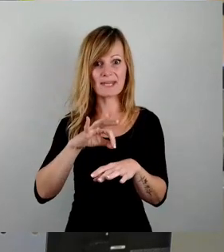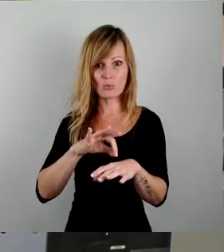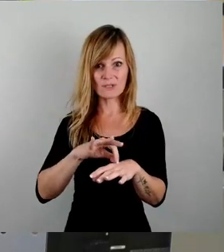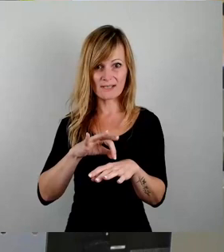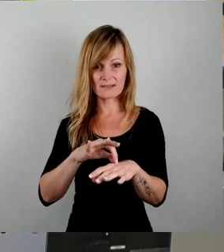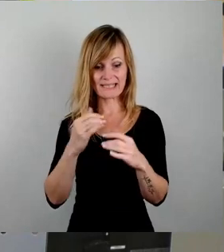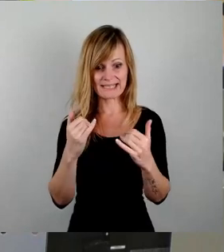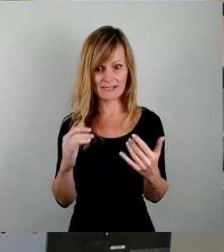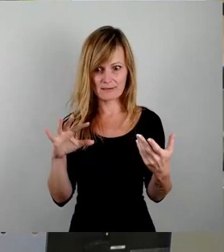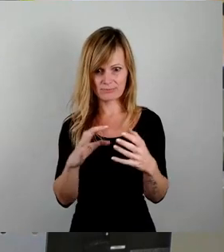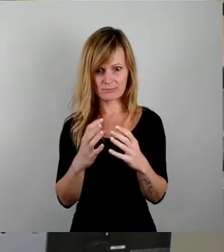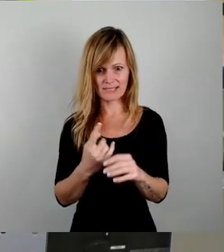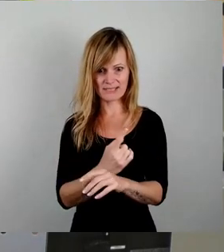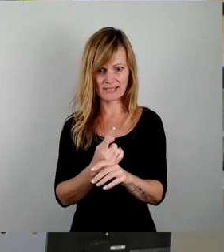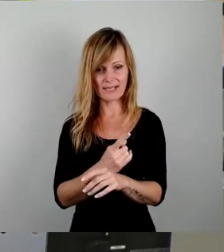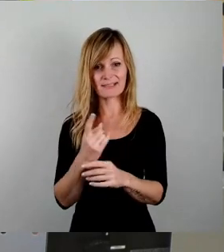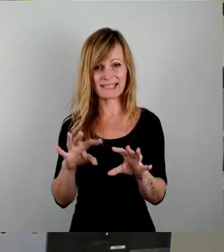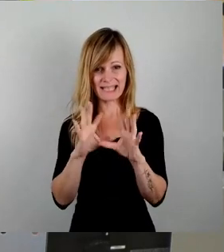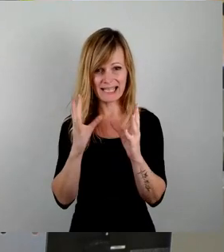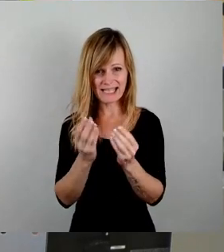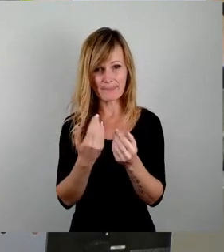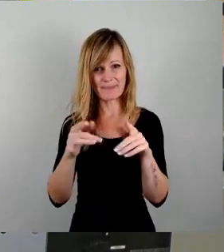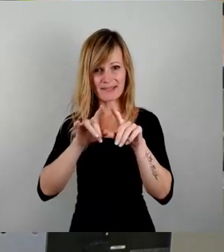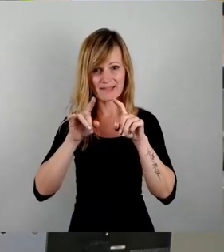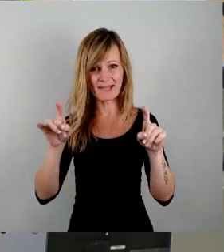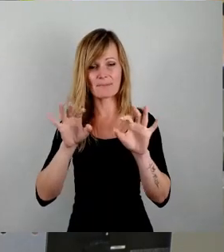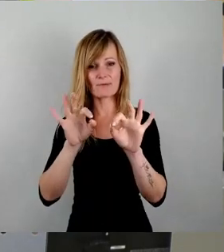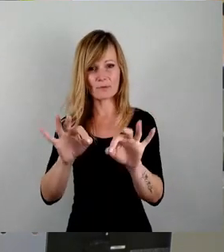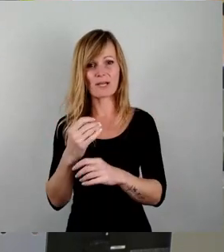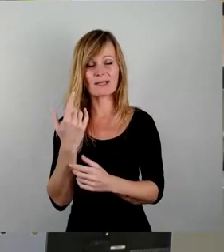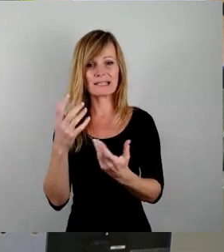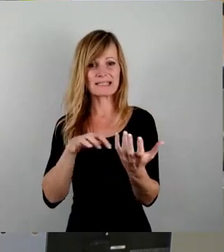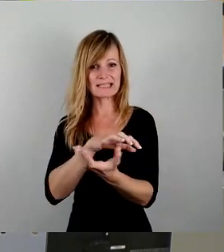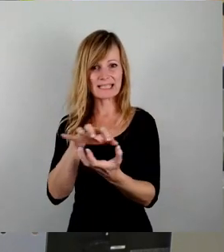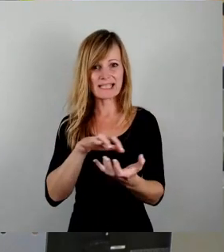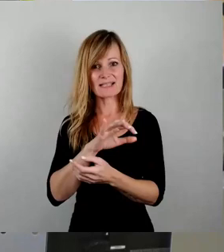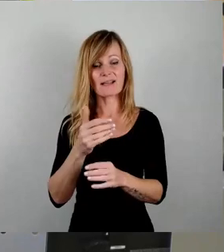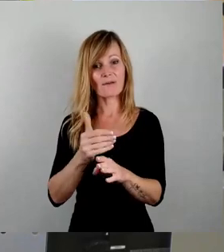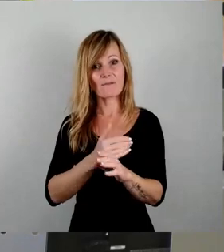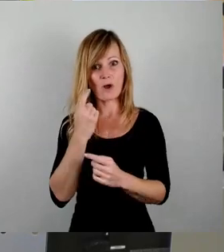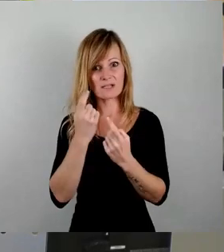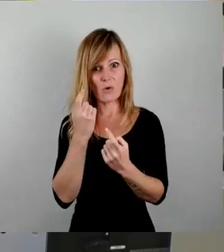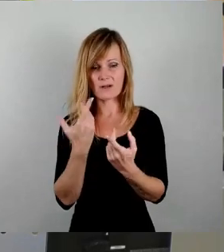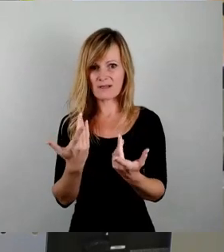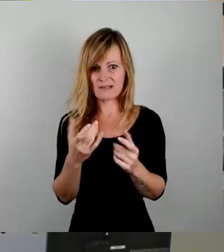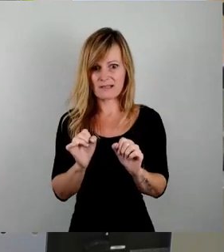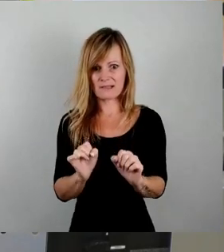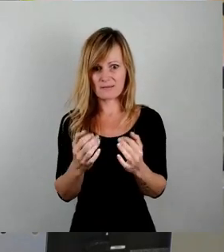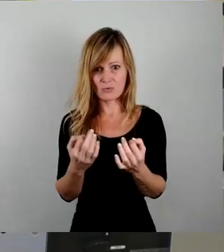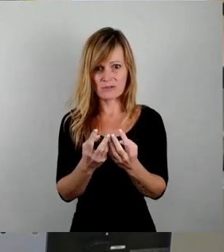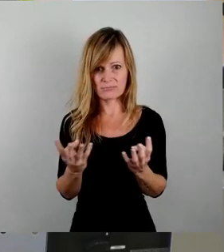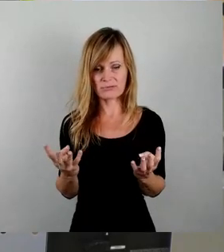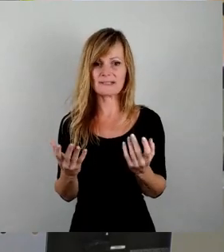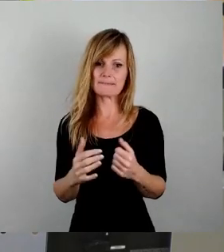kann, welches für Krisenvorsorge notwendig wäre. In den zurückliegenden Jahren hatte man immer das Gefühl, dass nach einem